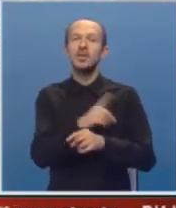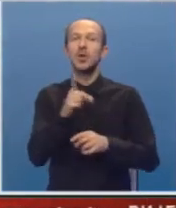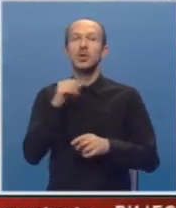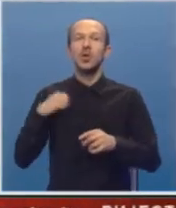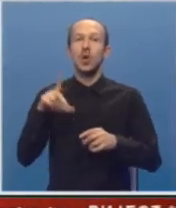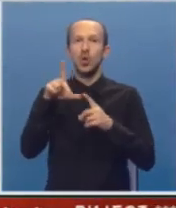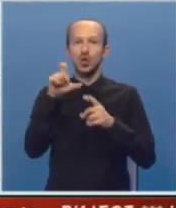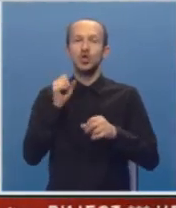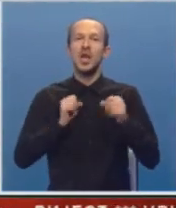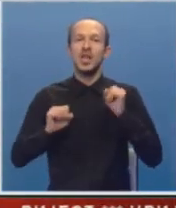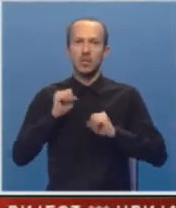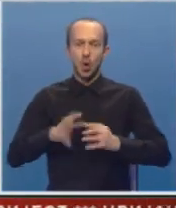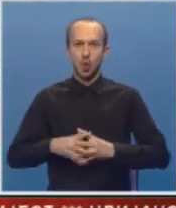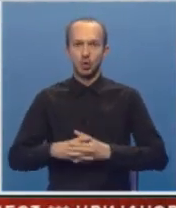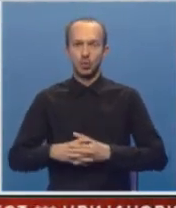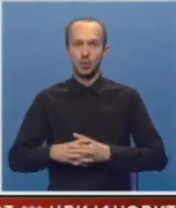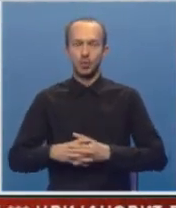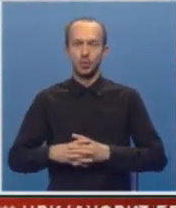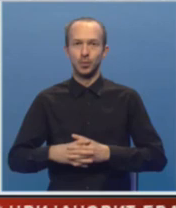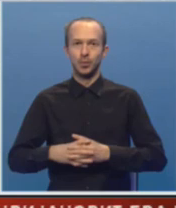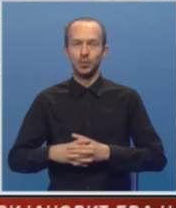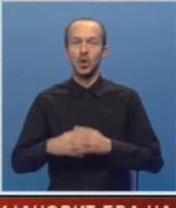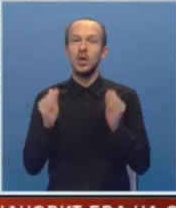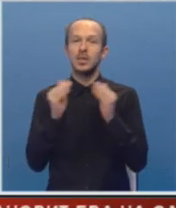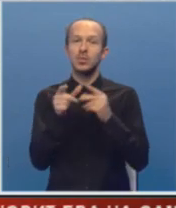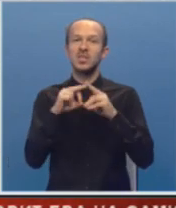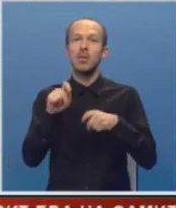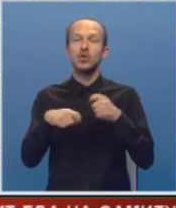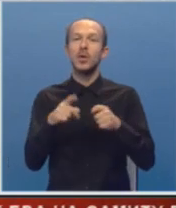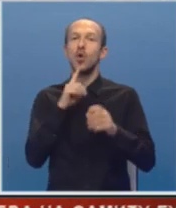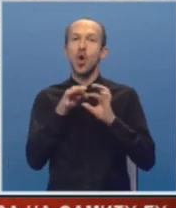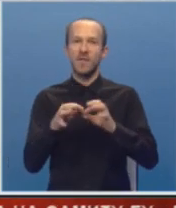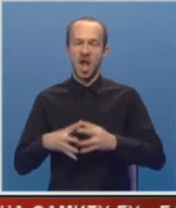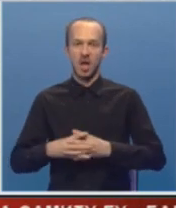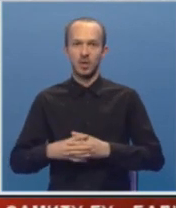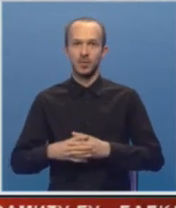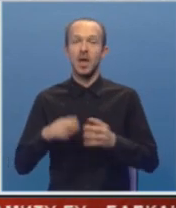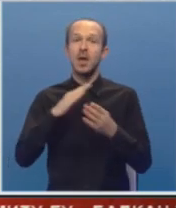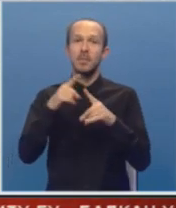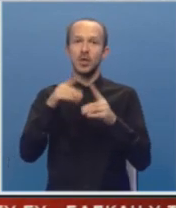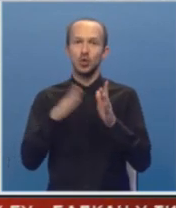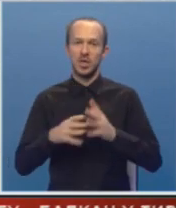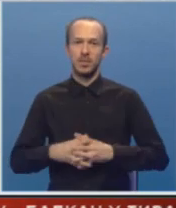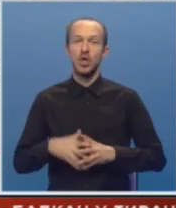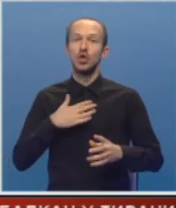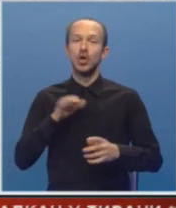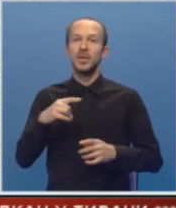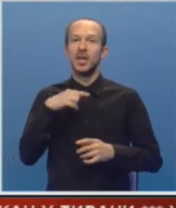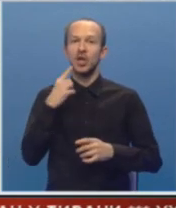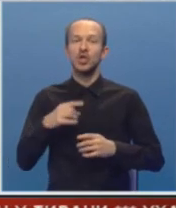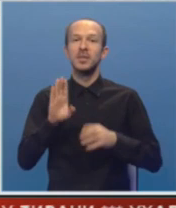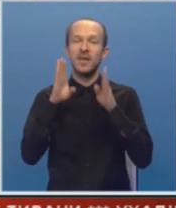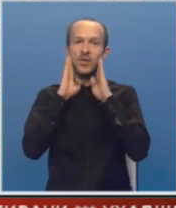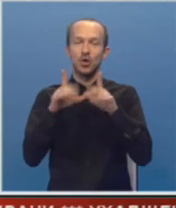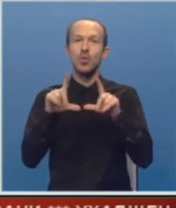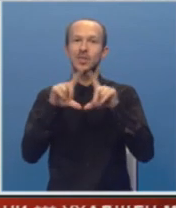gospodin Lučić trpio u skladu sa poslovima koje obavlja. Međutim, želim da kažem da vjerujem